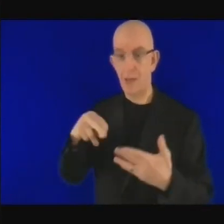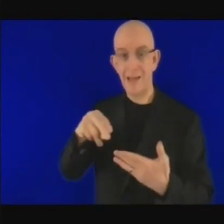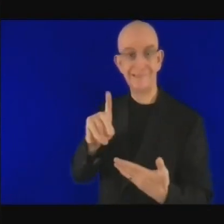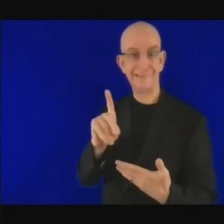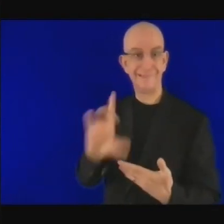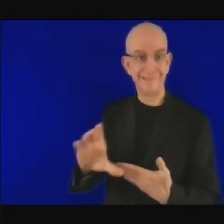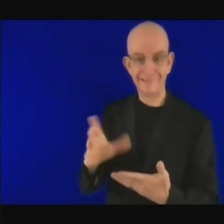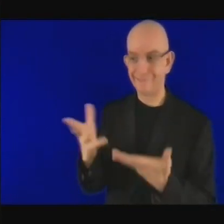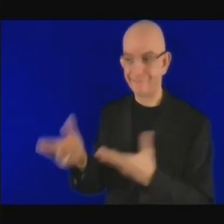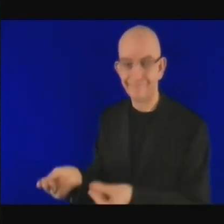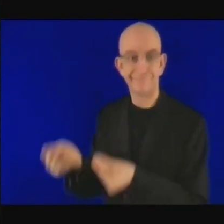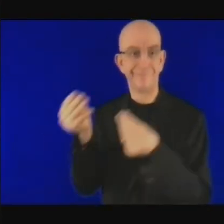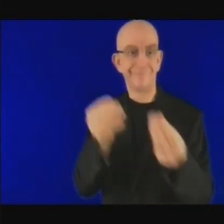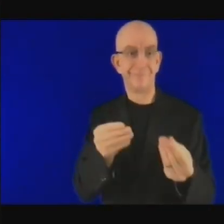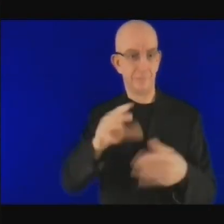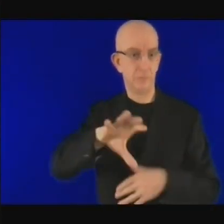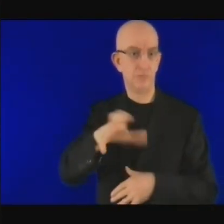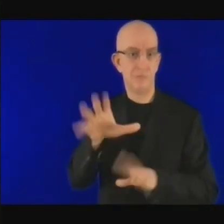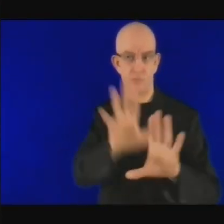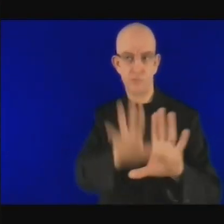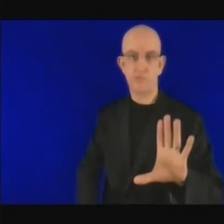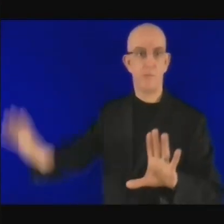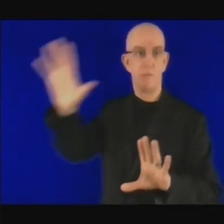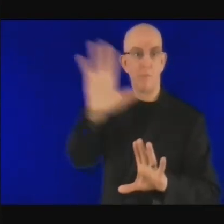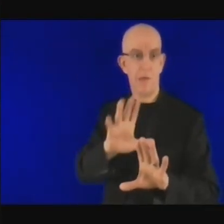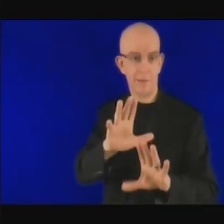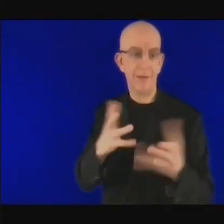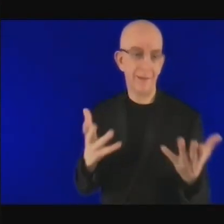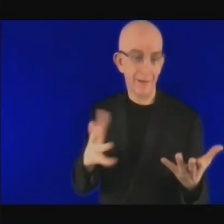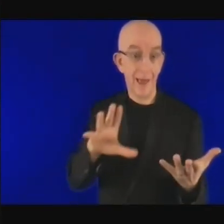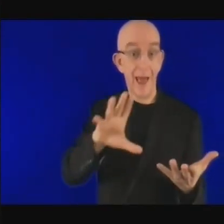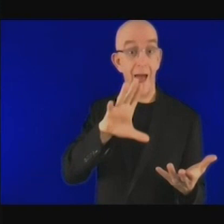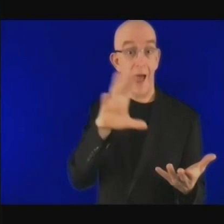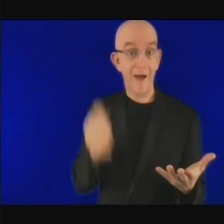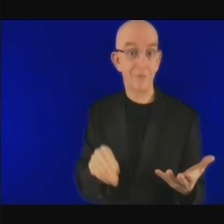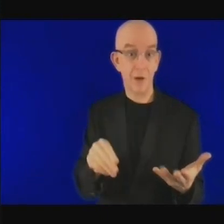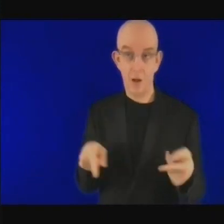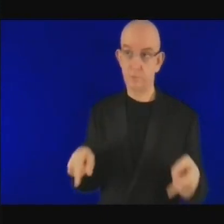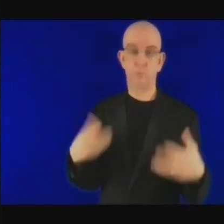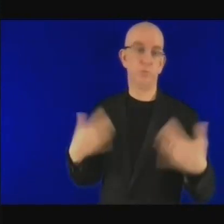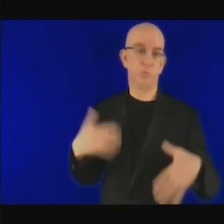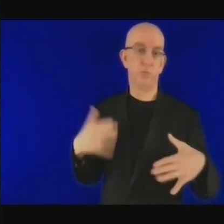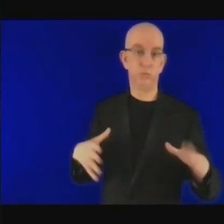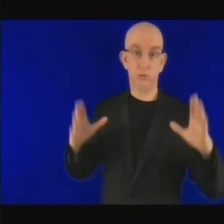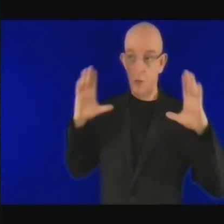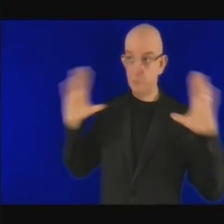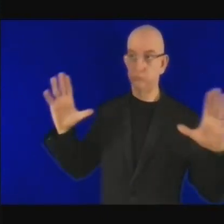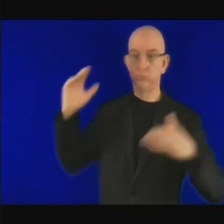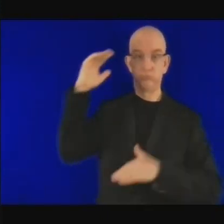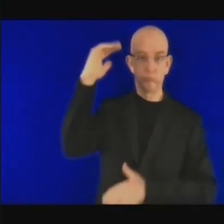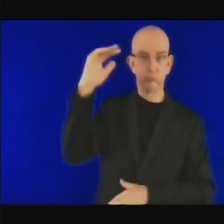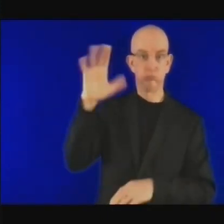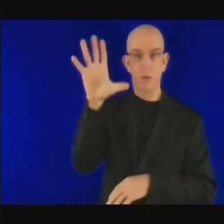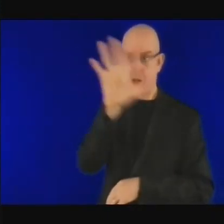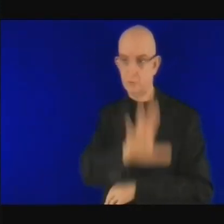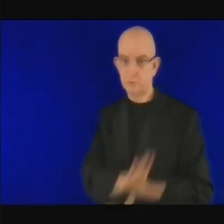de structures régionales en Afrique qui sont plus élaborées. Si l'on prend les pays de l'Afrique centrale,